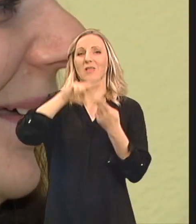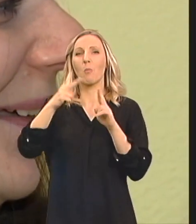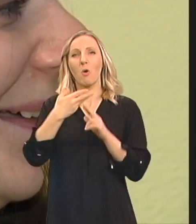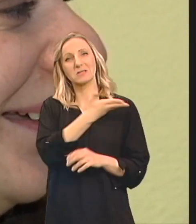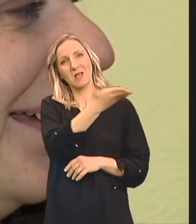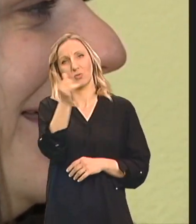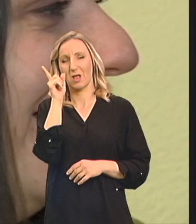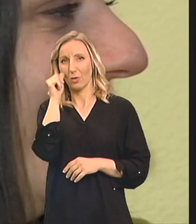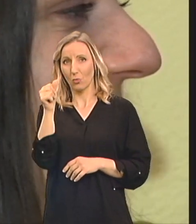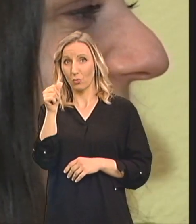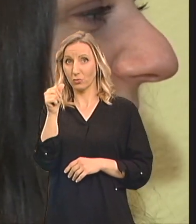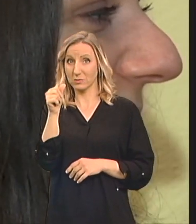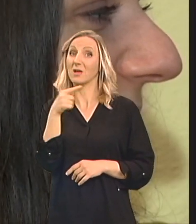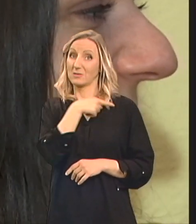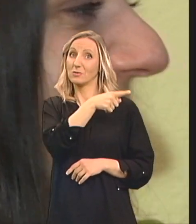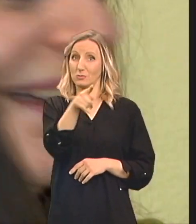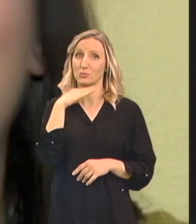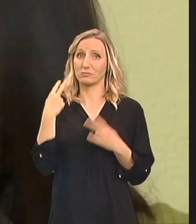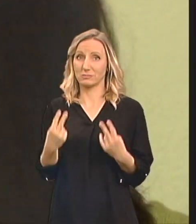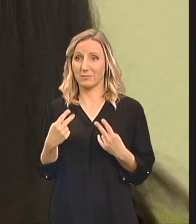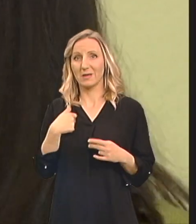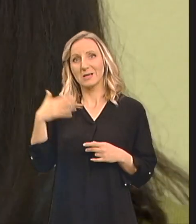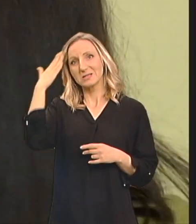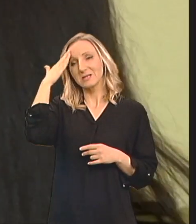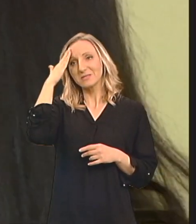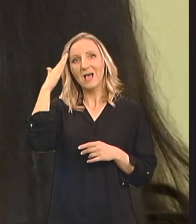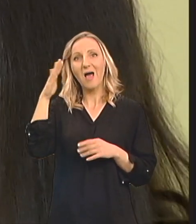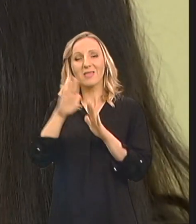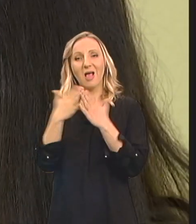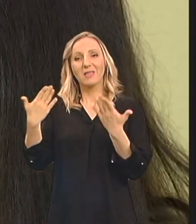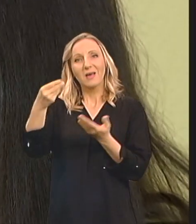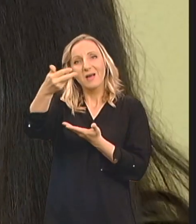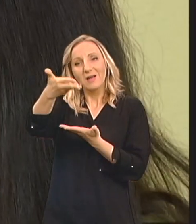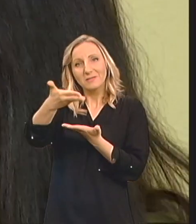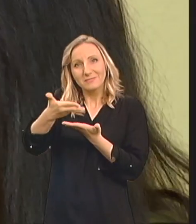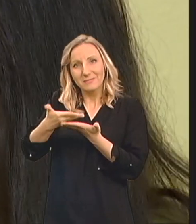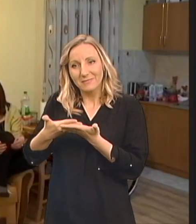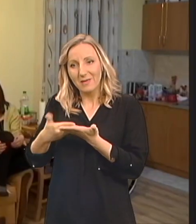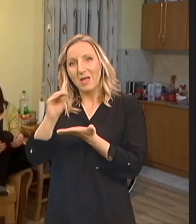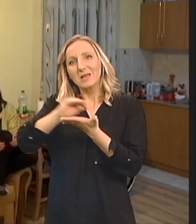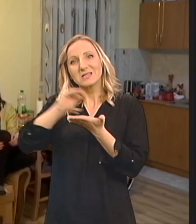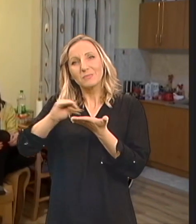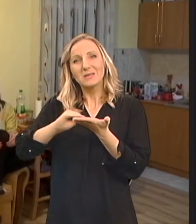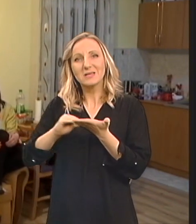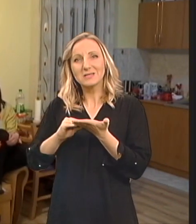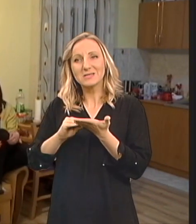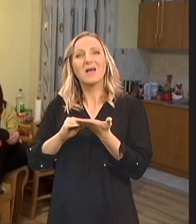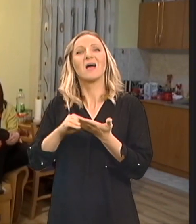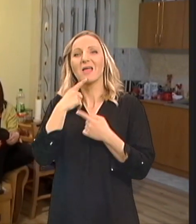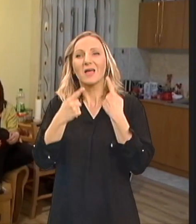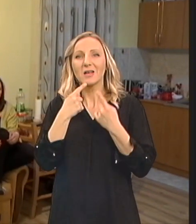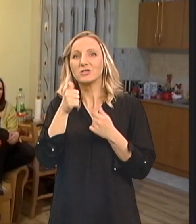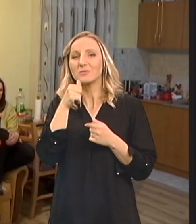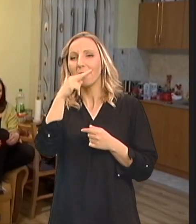Sanjala sam pod prstima dodir stranica ispisanih nekim nepoznatima bliskim riječima I miristek